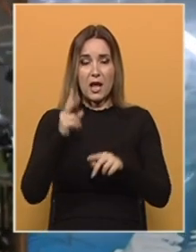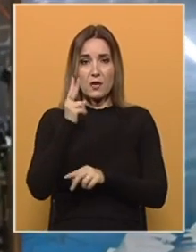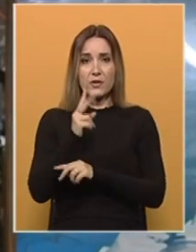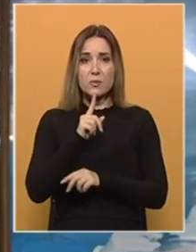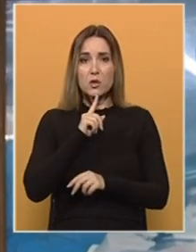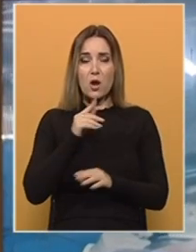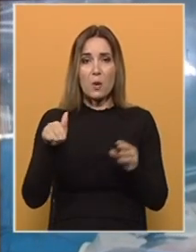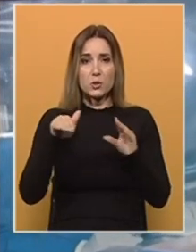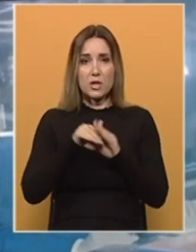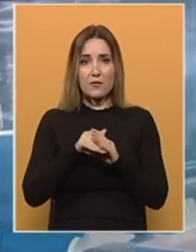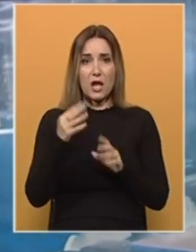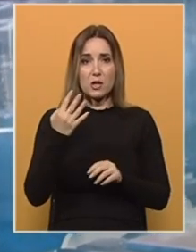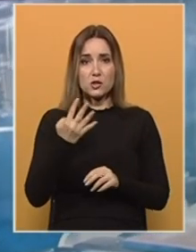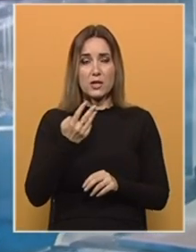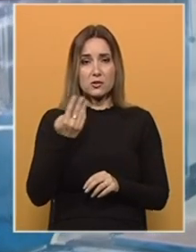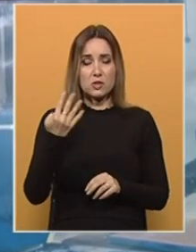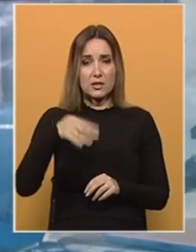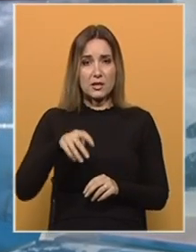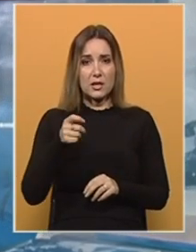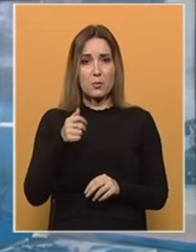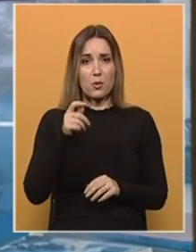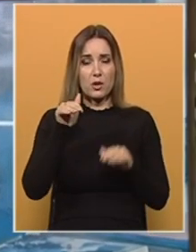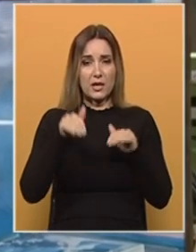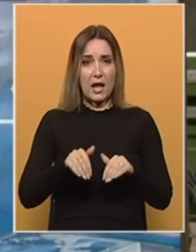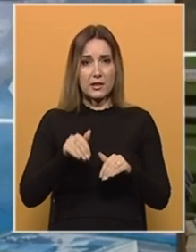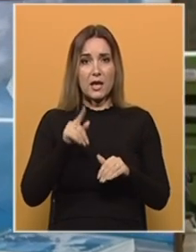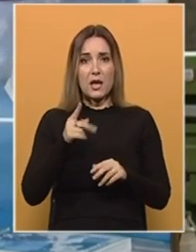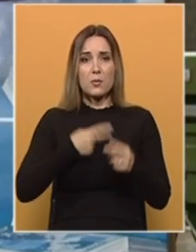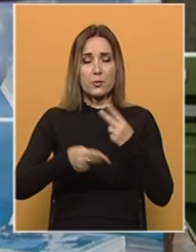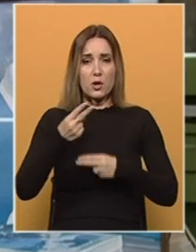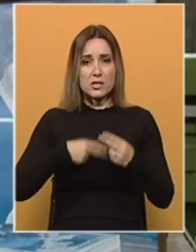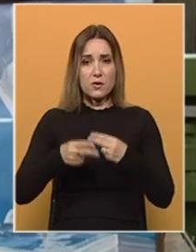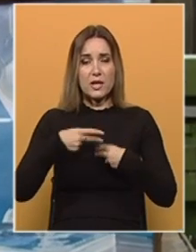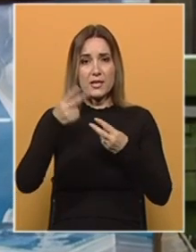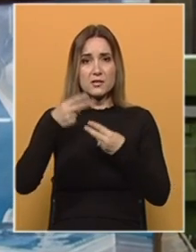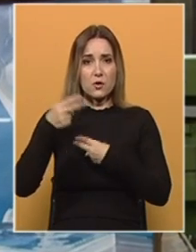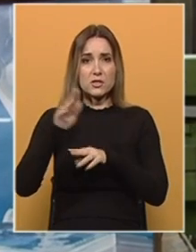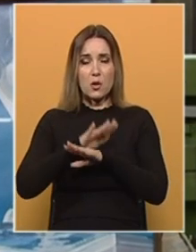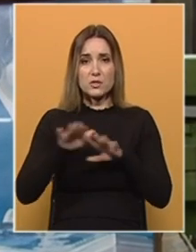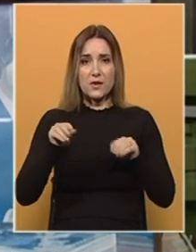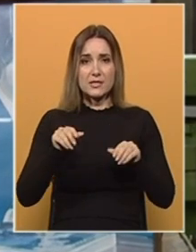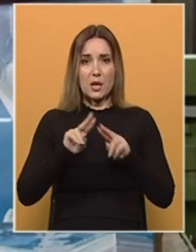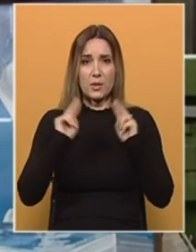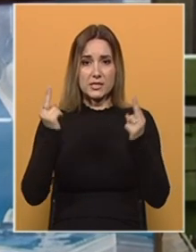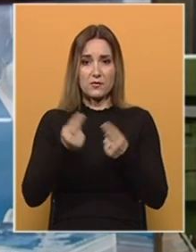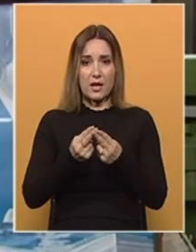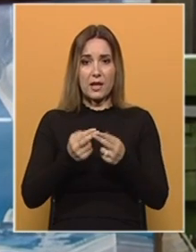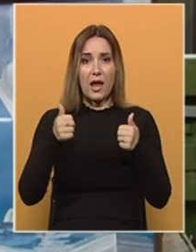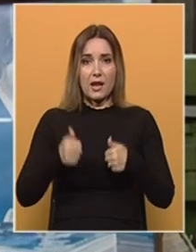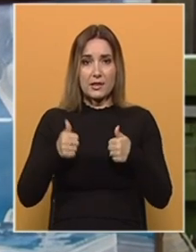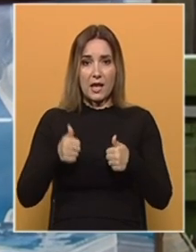koja je upošljavala 4,5 hiljade građana i koja je svoje proizvode i uređa izvozila u sve zemlje svijeta.